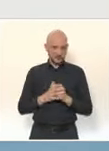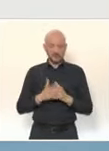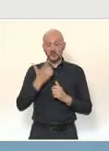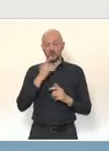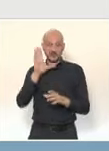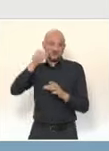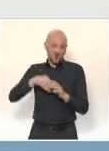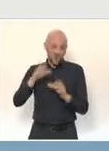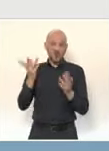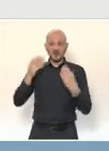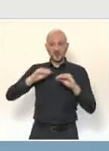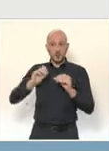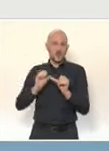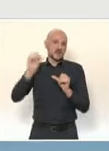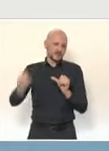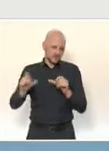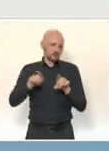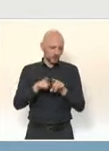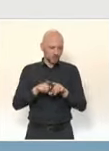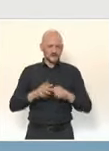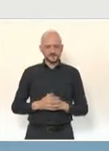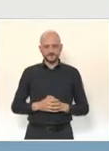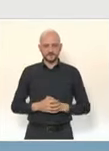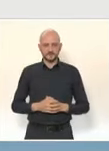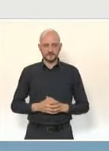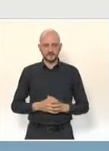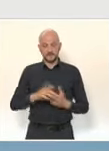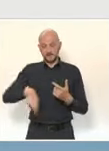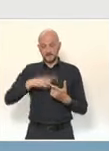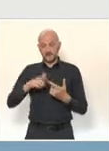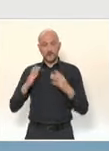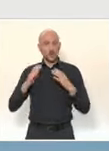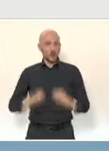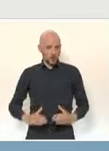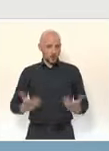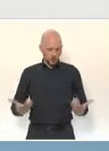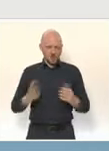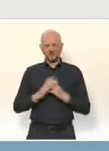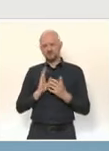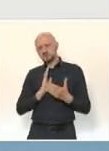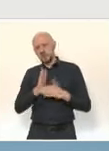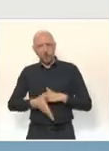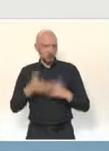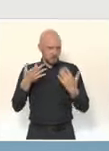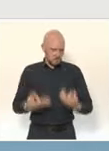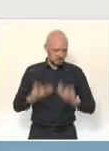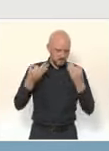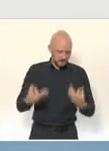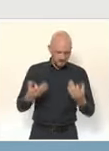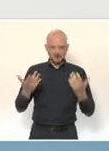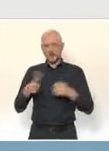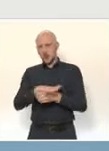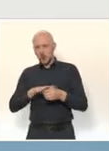pour les lycéens concernés. S'agissant des collégiens, ils rentrent au collège normalement, donc pleinement,